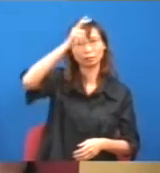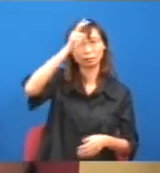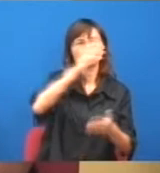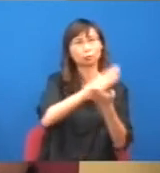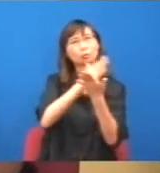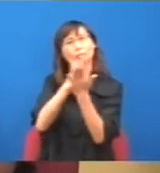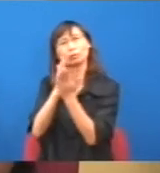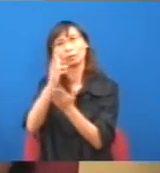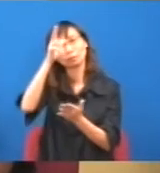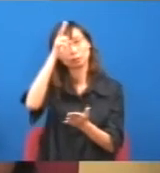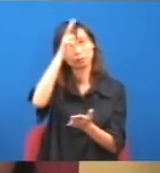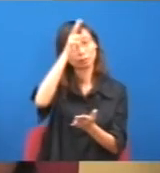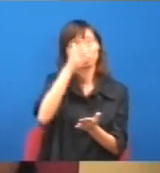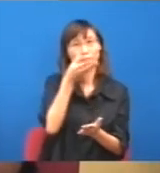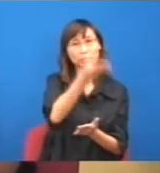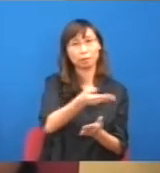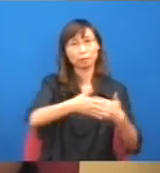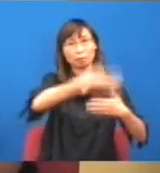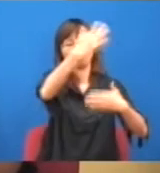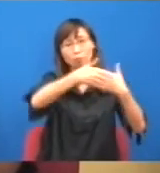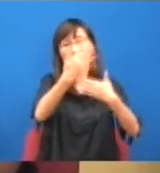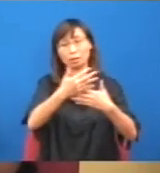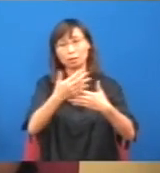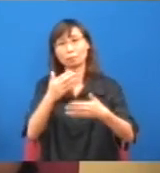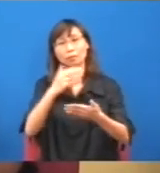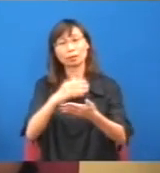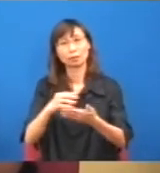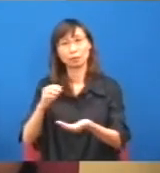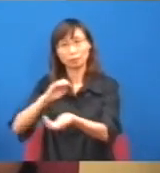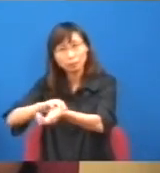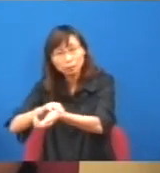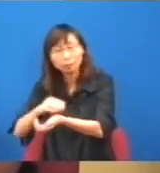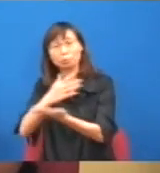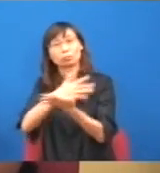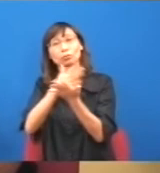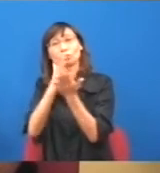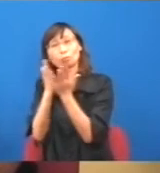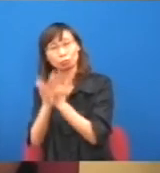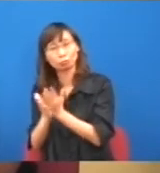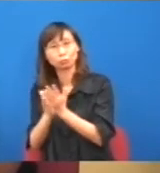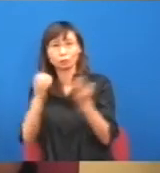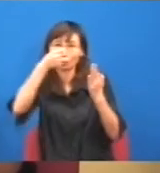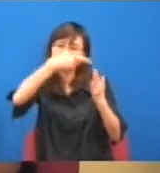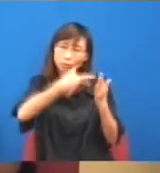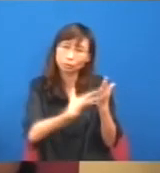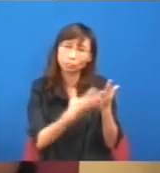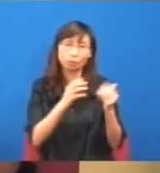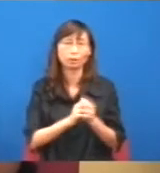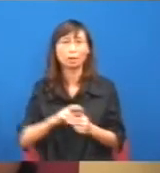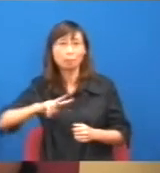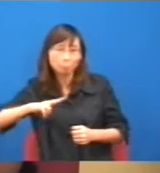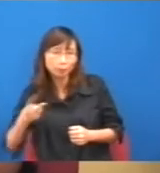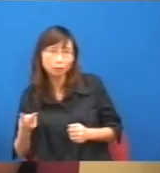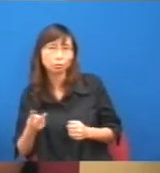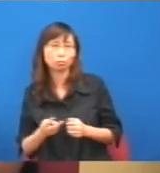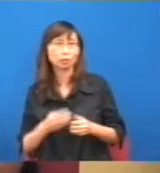等等,什麼貧窮政策,可能到頭來,政策,反而是成為魔術低下階層,一個合情合法合理的工具,